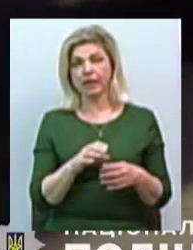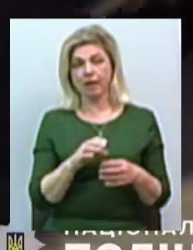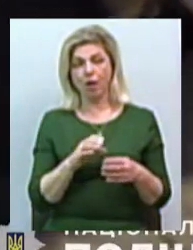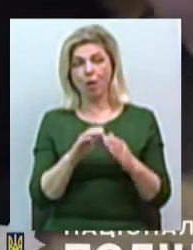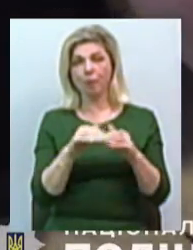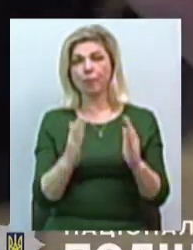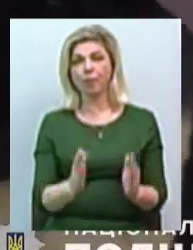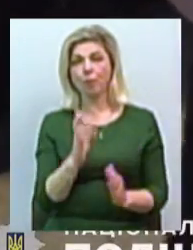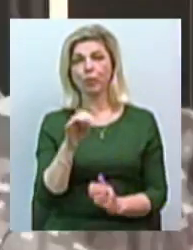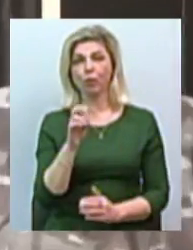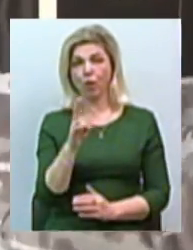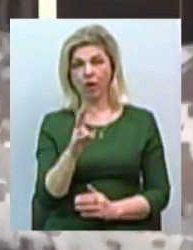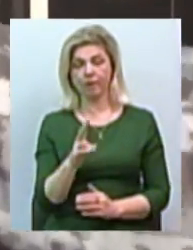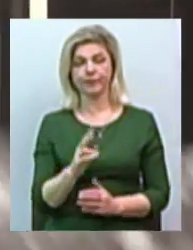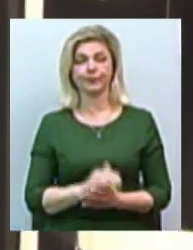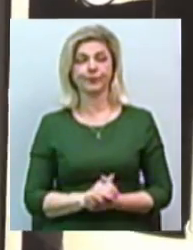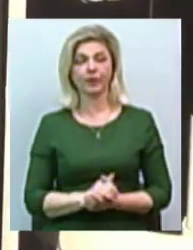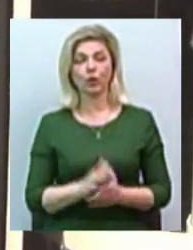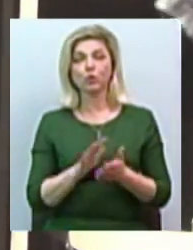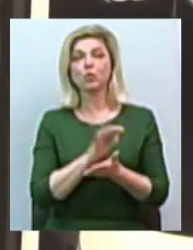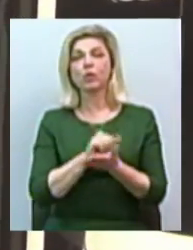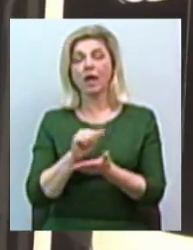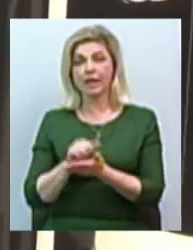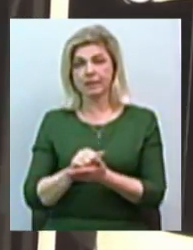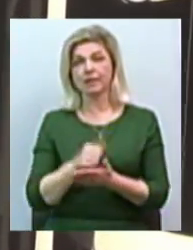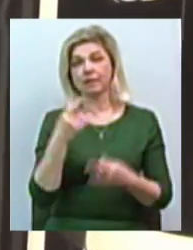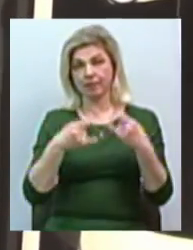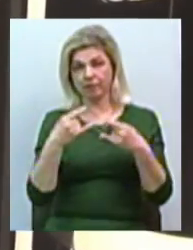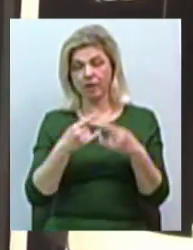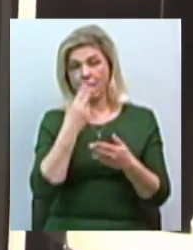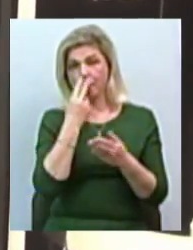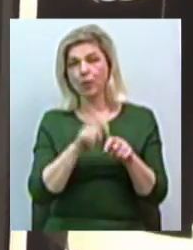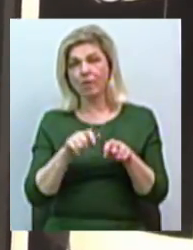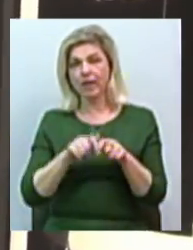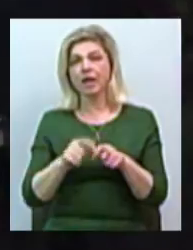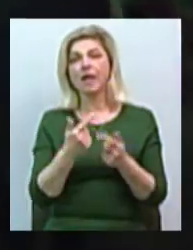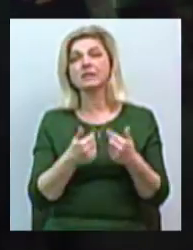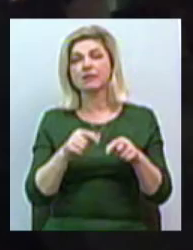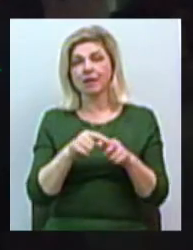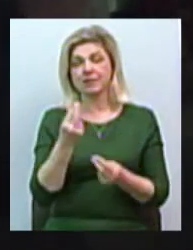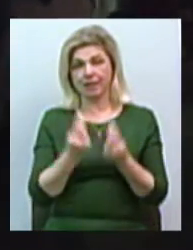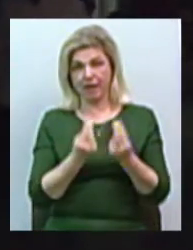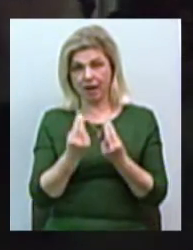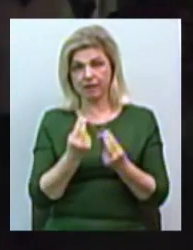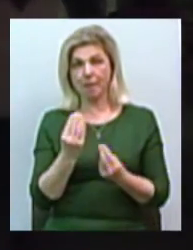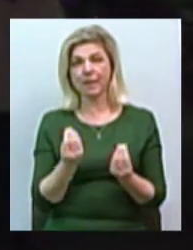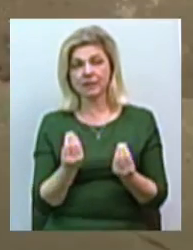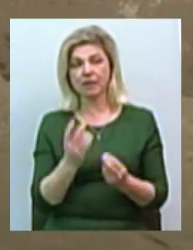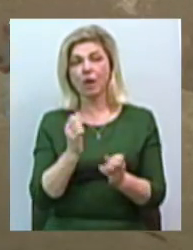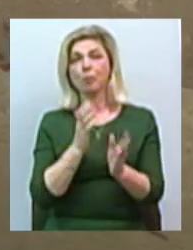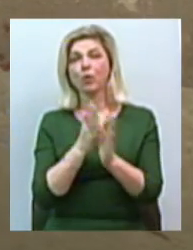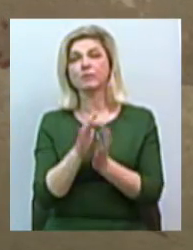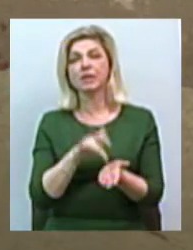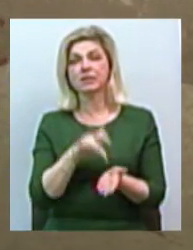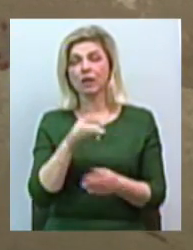блок з вайфаєм. Журналісти Суспільного перевірили декілька гральних закладів міста. Гральні заклади на проспекті Центральному в